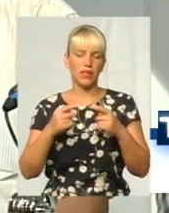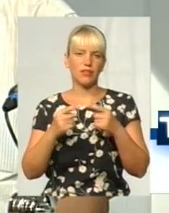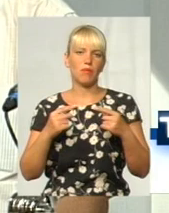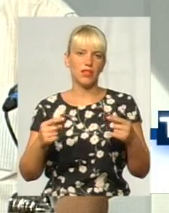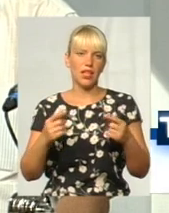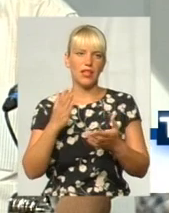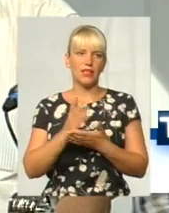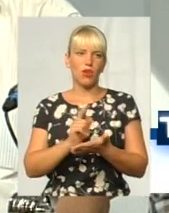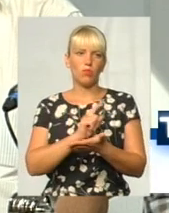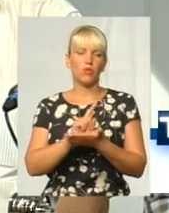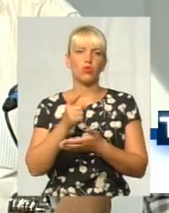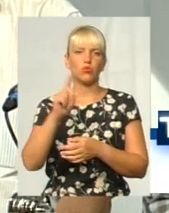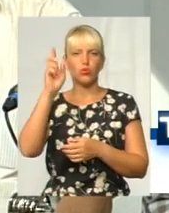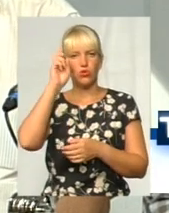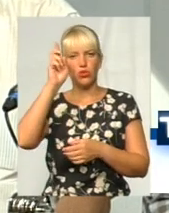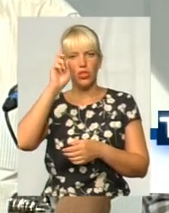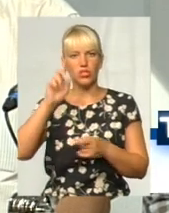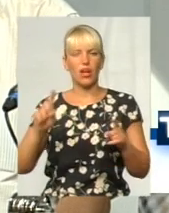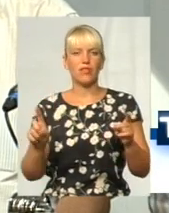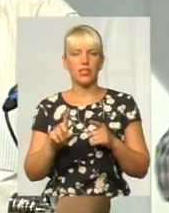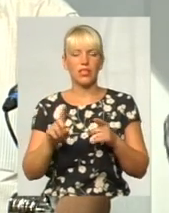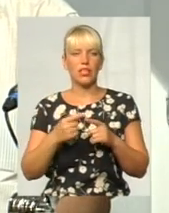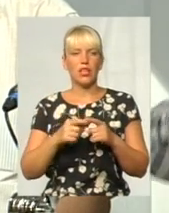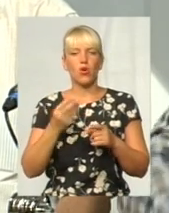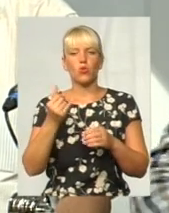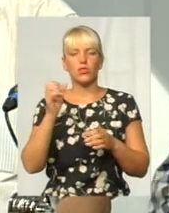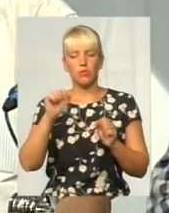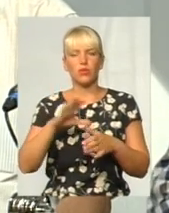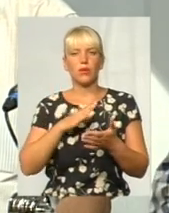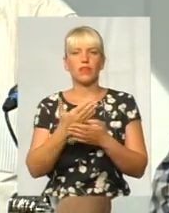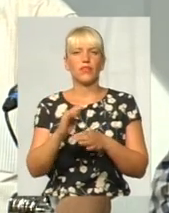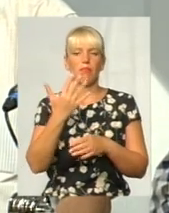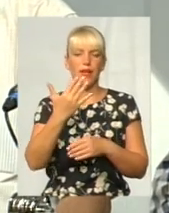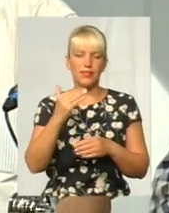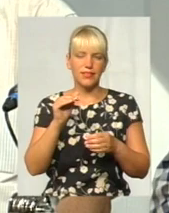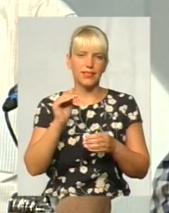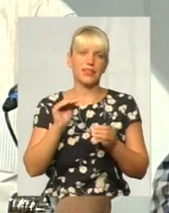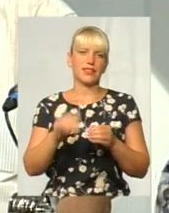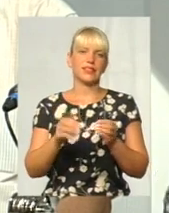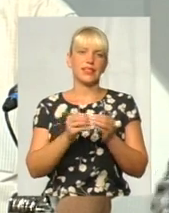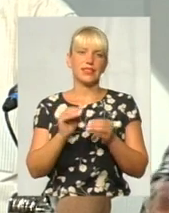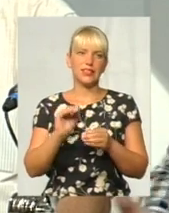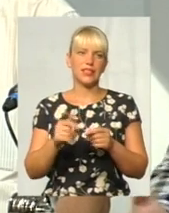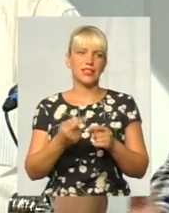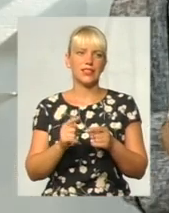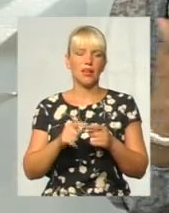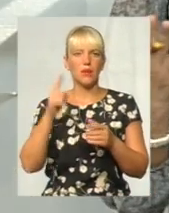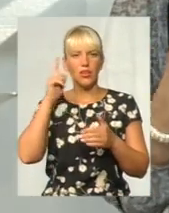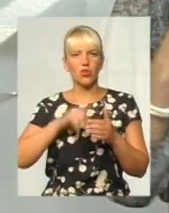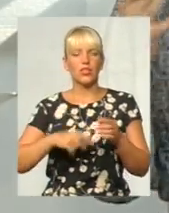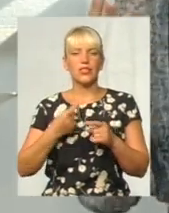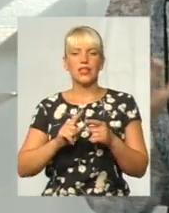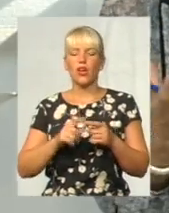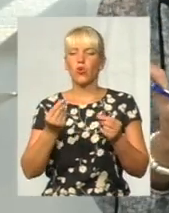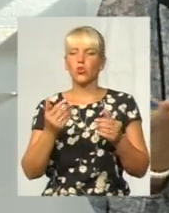держава... Ну, сьогодні ми говоримо про кошти, які може виділити міська рада. 5, 10, 20 тисяч. Переконаний, що це не сезмірні кошти, які